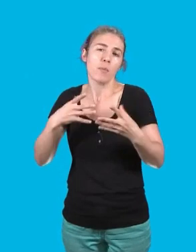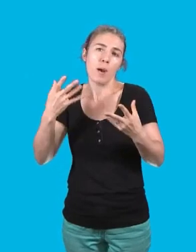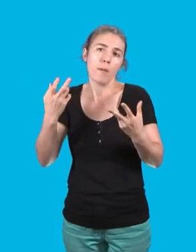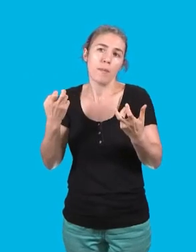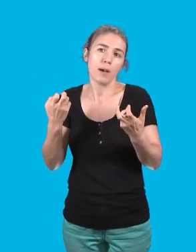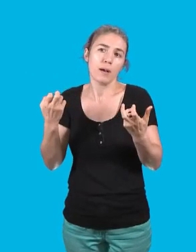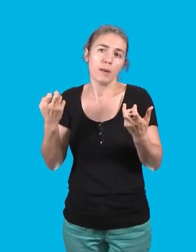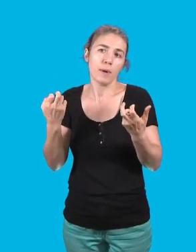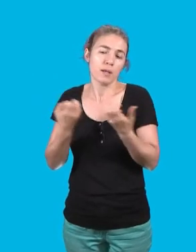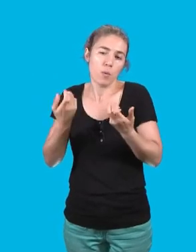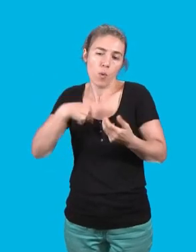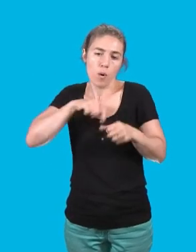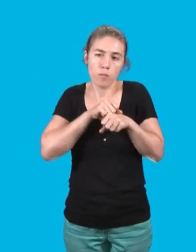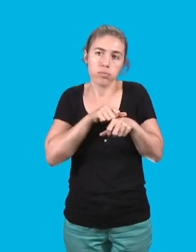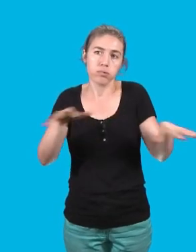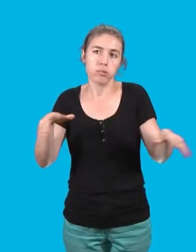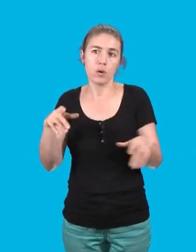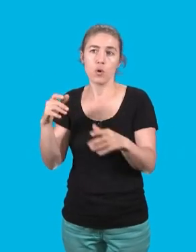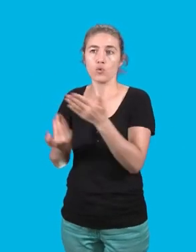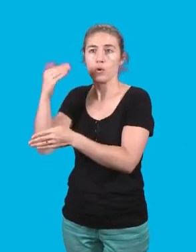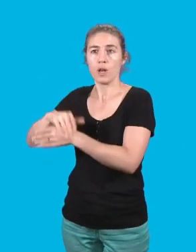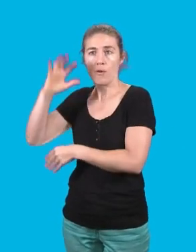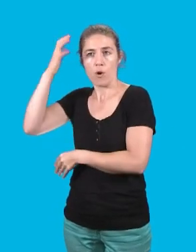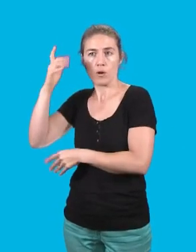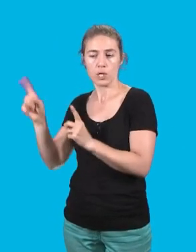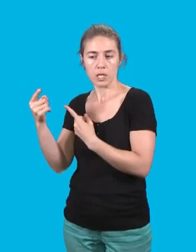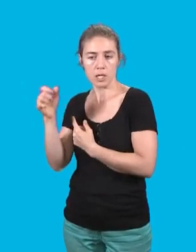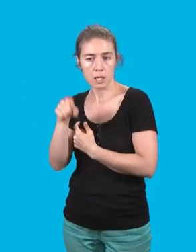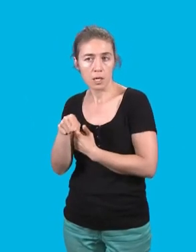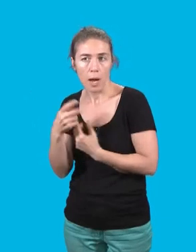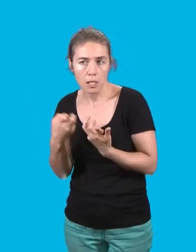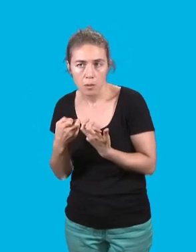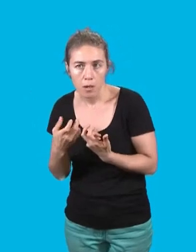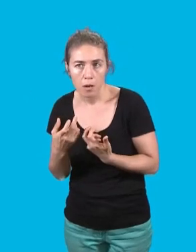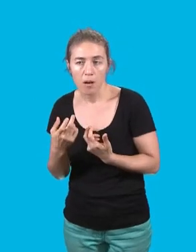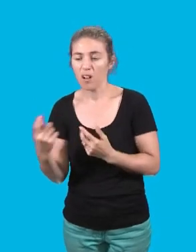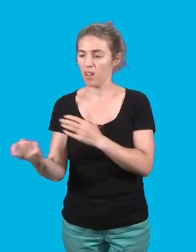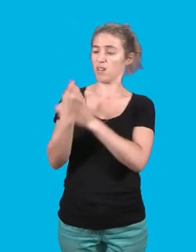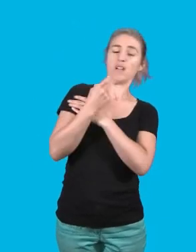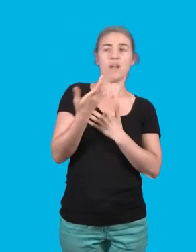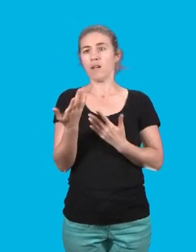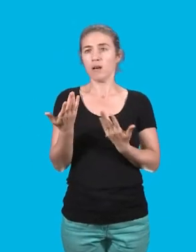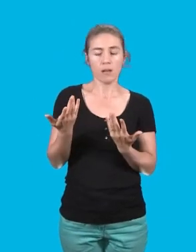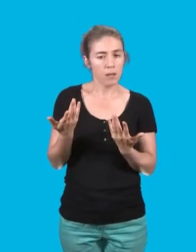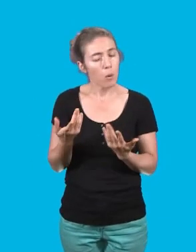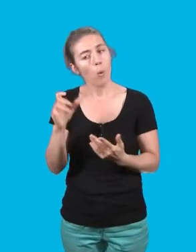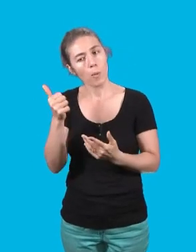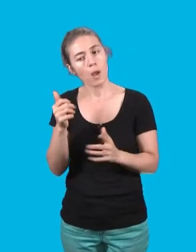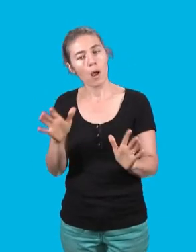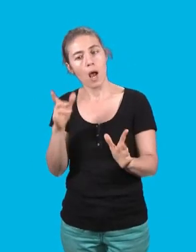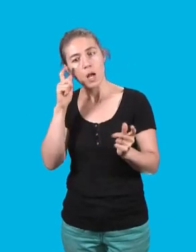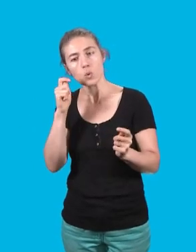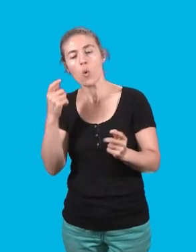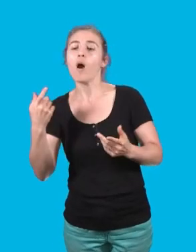retransmettons au plus grand nombre, qui est la folle journée. On est bien conscient de ça avant de faire des procès en sorcellerie sur les dépenses,